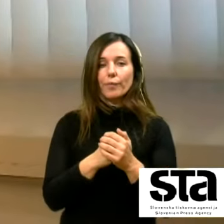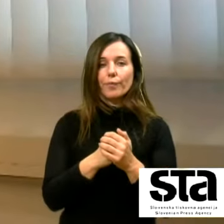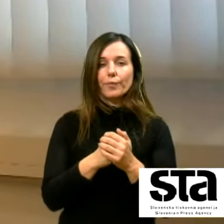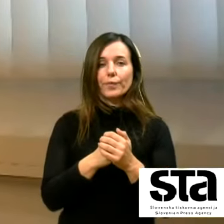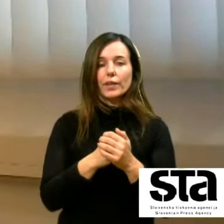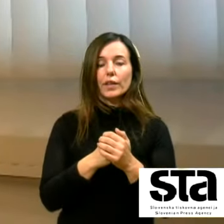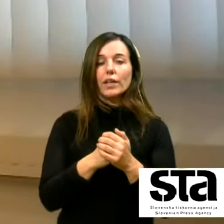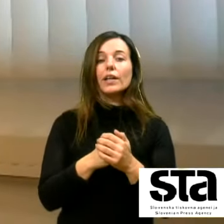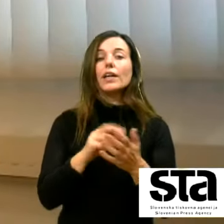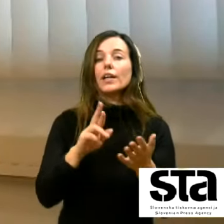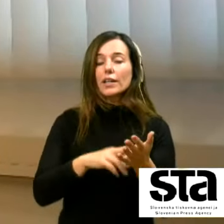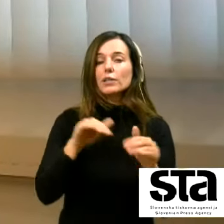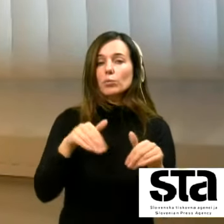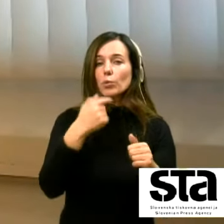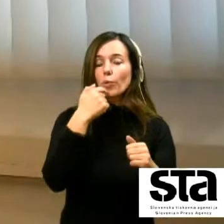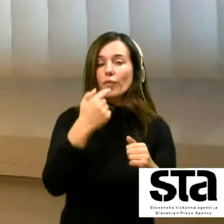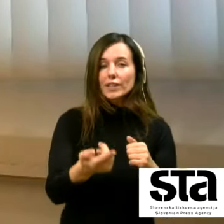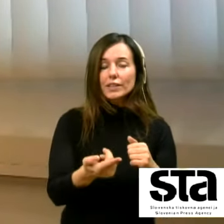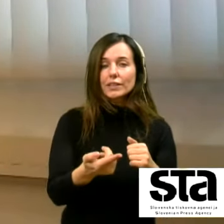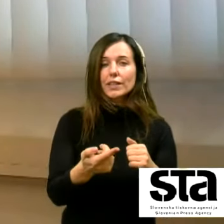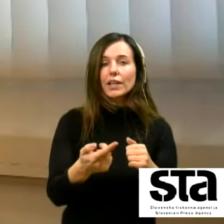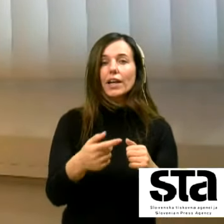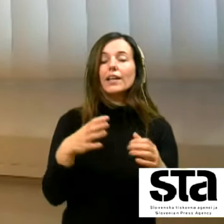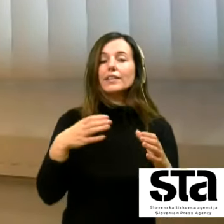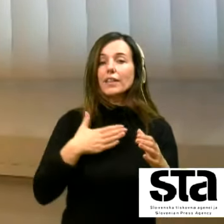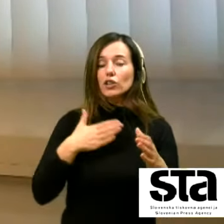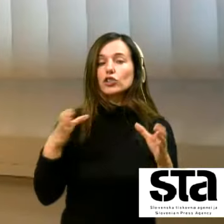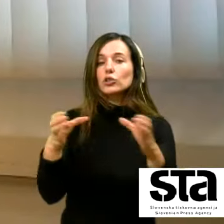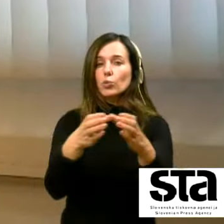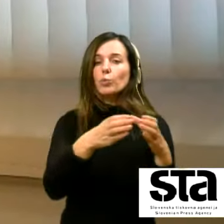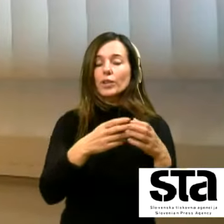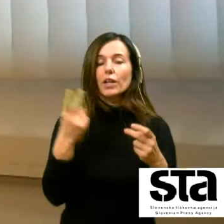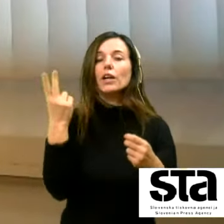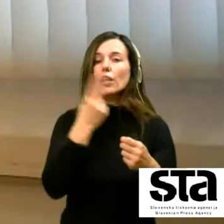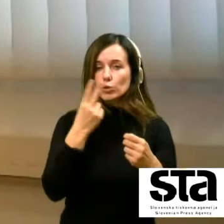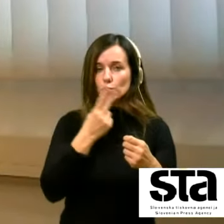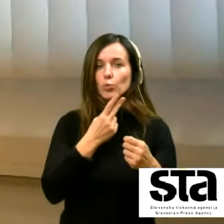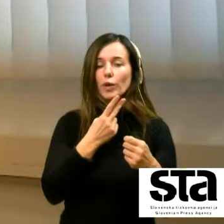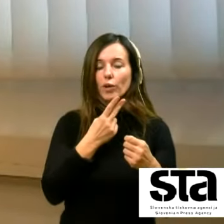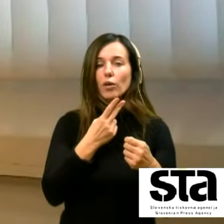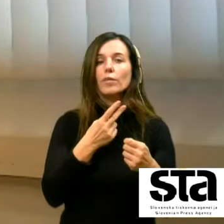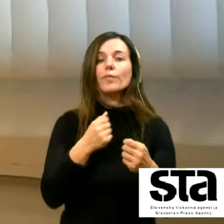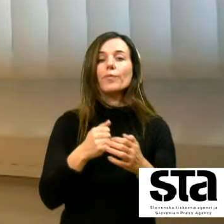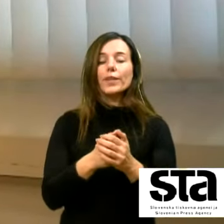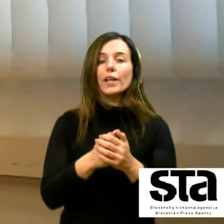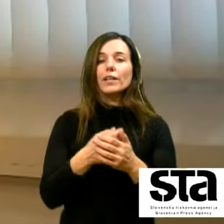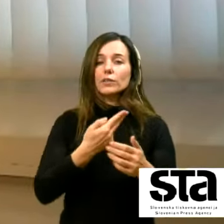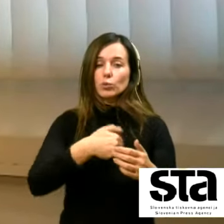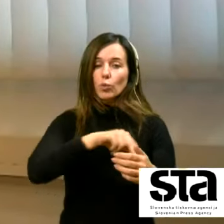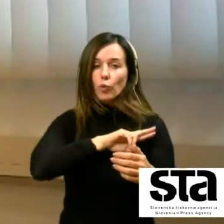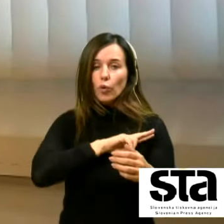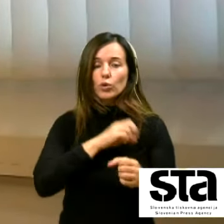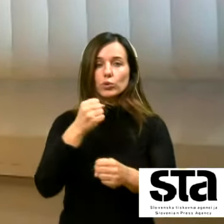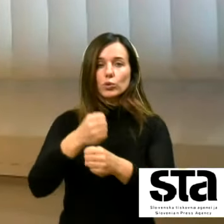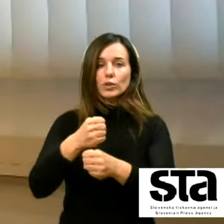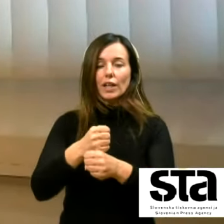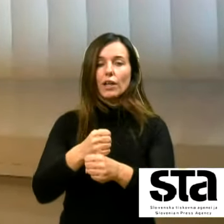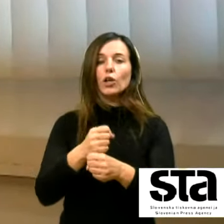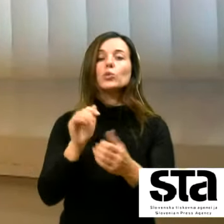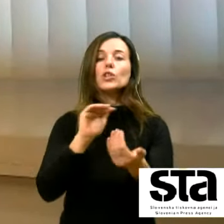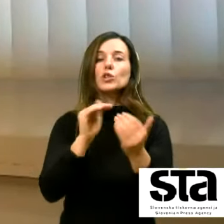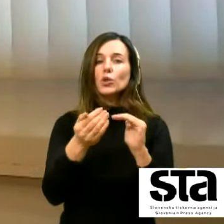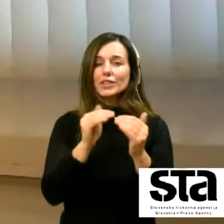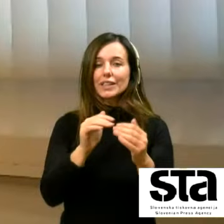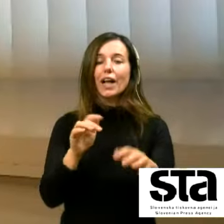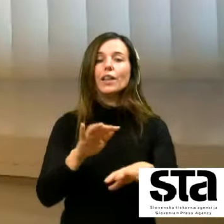da jansko moram reč da res naše ekipe zadeva razumejo zelo veliko odgovornosti tudi ta socialni čud